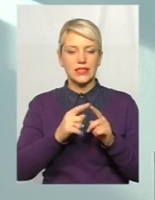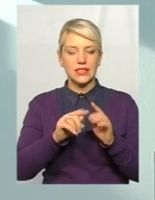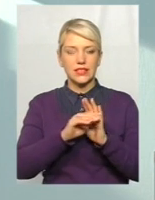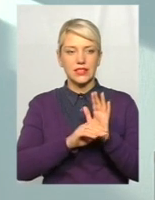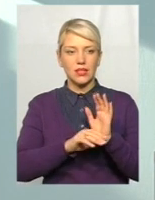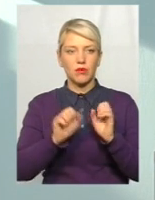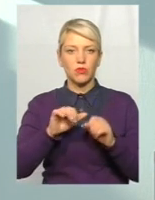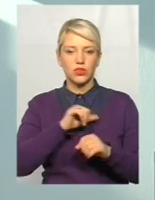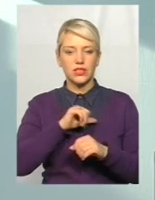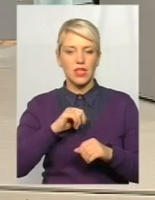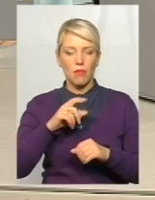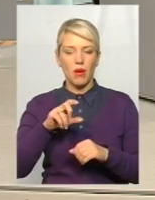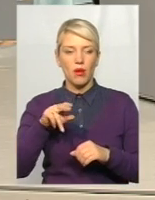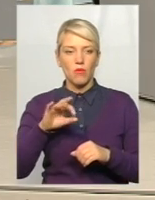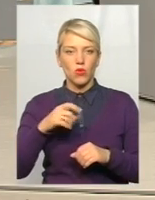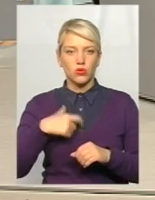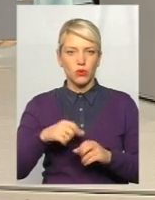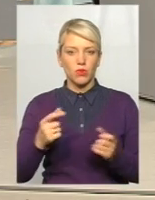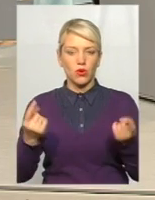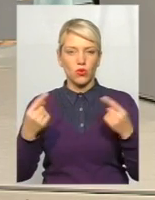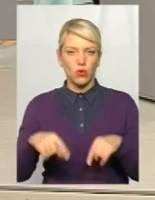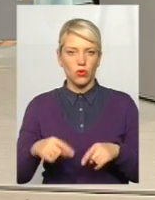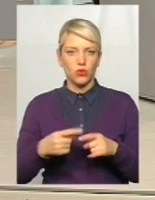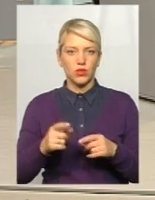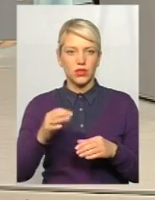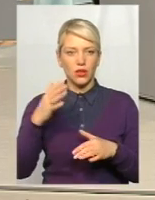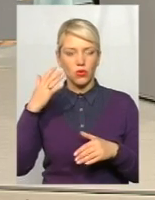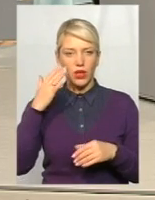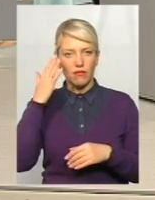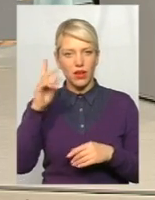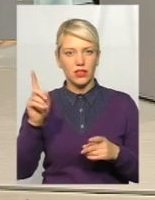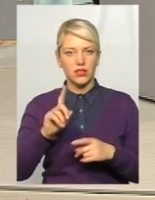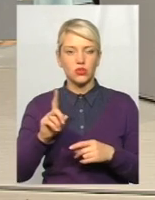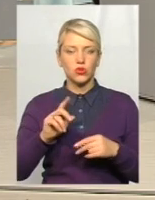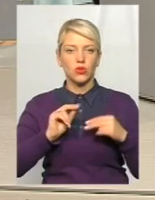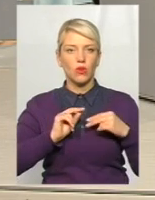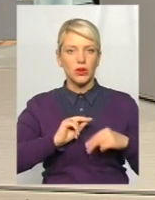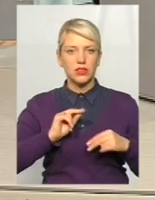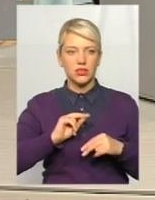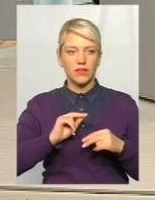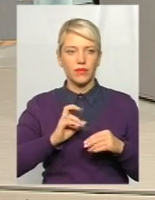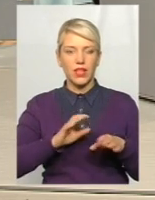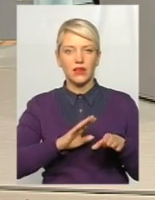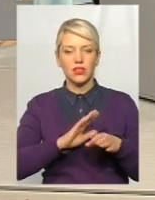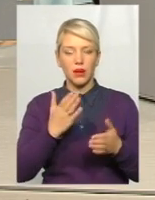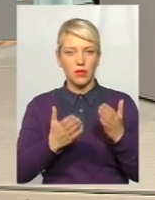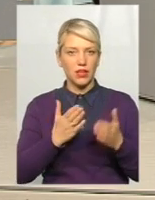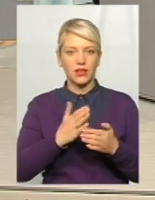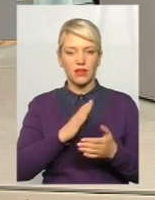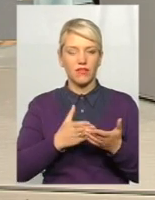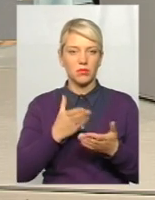рухнути. Являєте собі, що, який може це бати і соціальний, навіть на рівні невиплати зарплати.